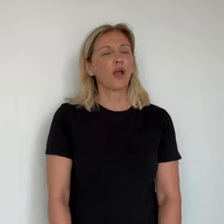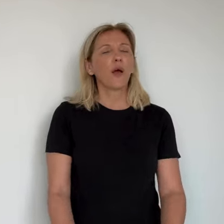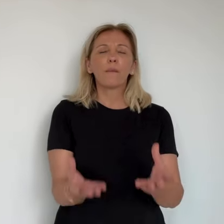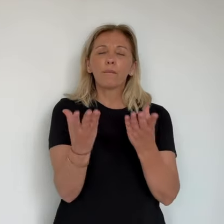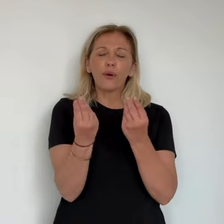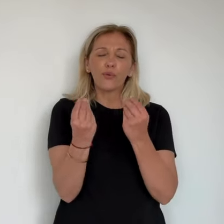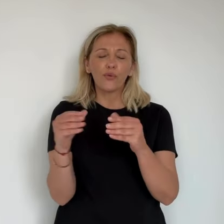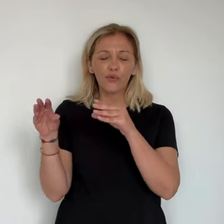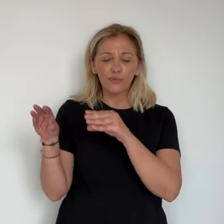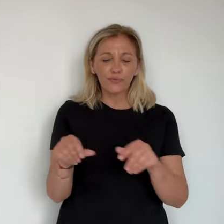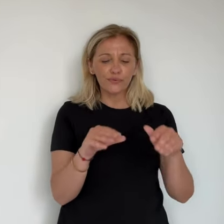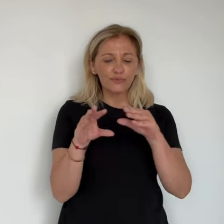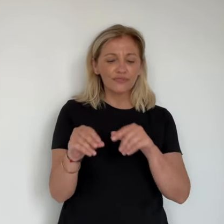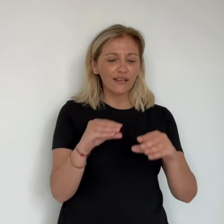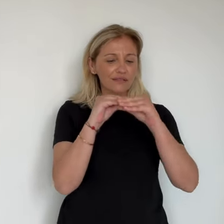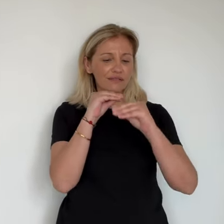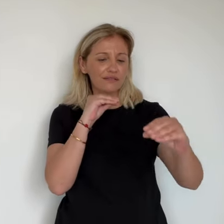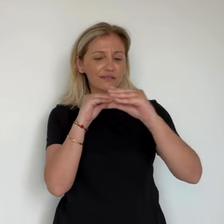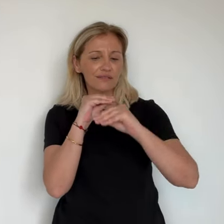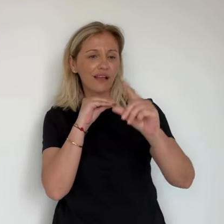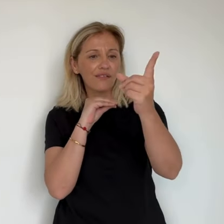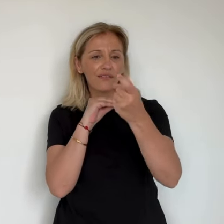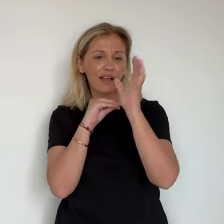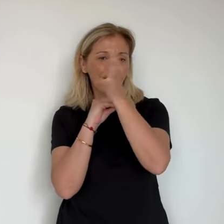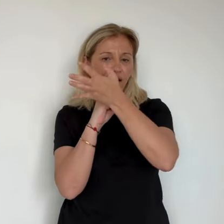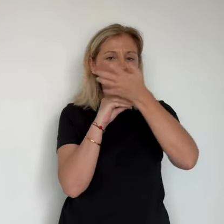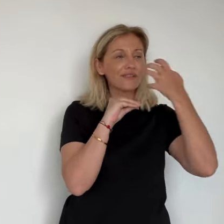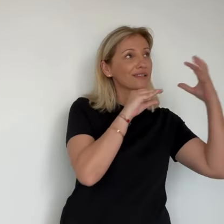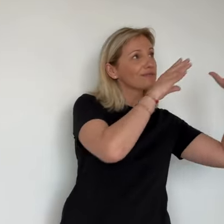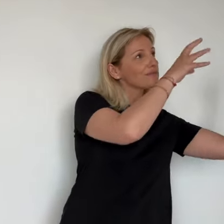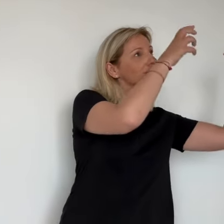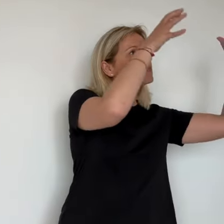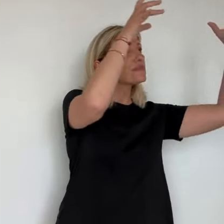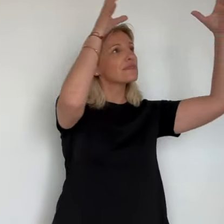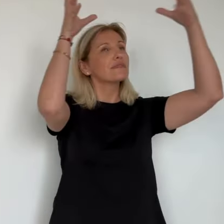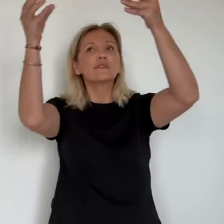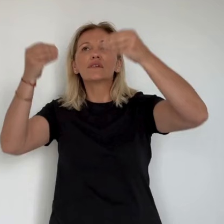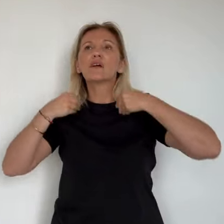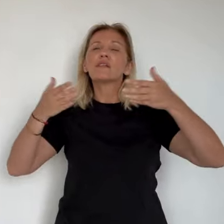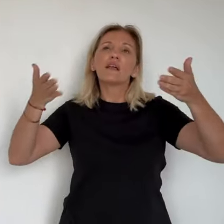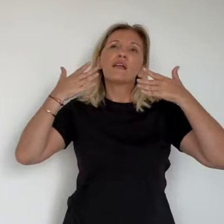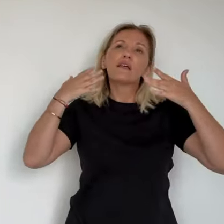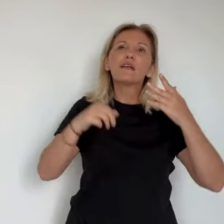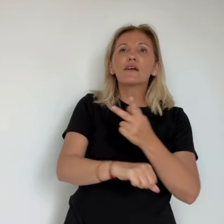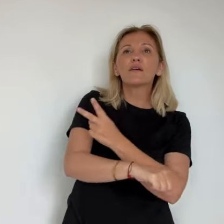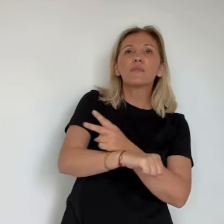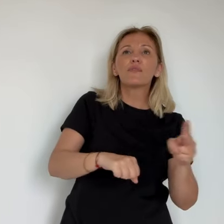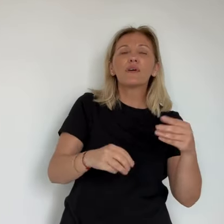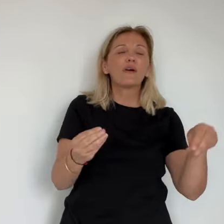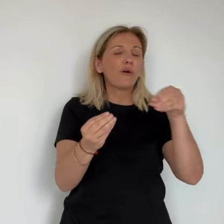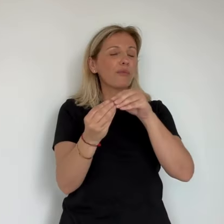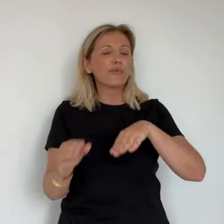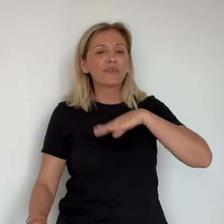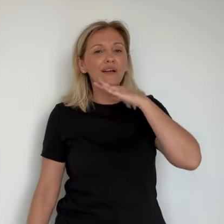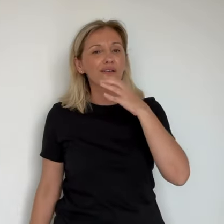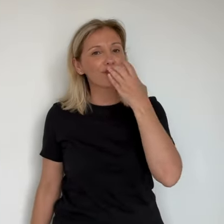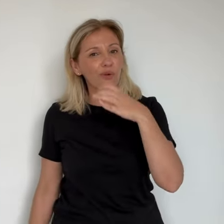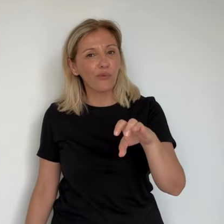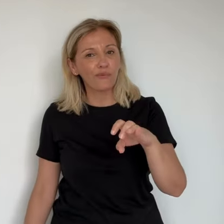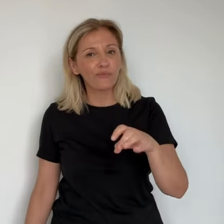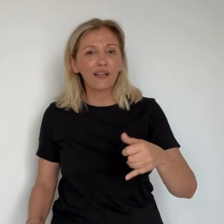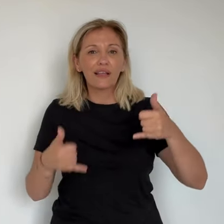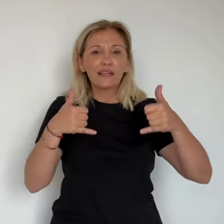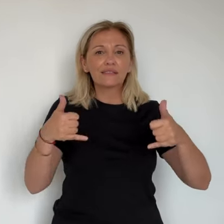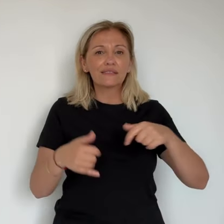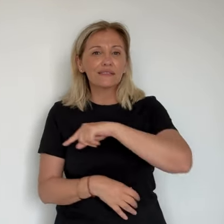D'abord, on parle de cet épisode de pollution en particule fine venue du Sahara qui ne faiblit pas. Un phénomène de plus en plus récurrent, couplé cette